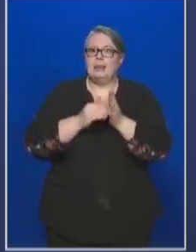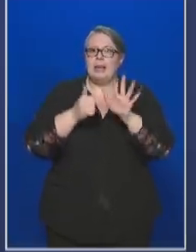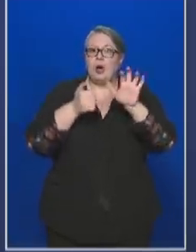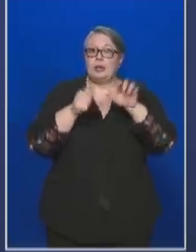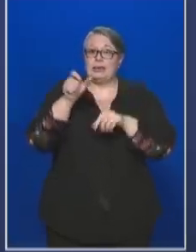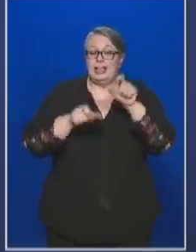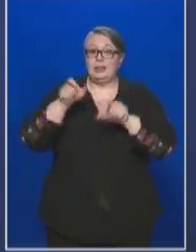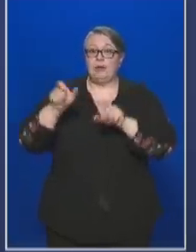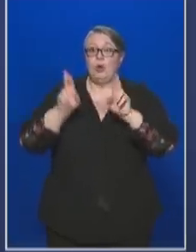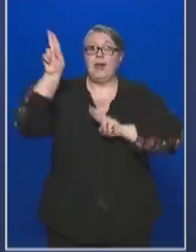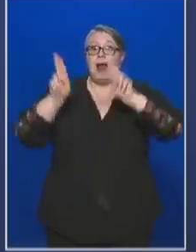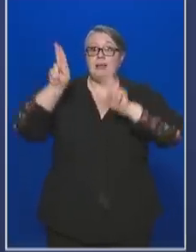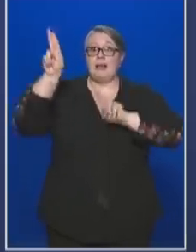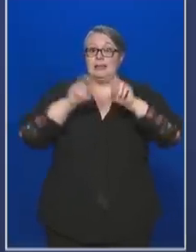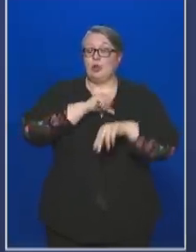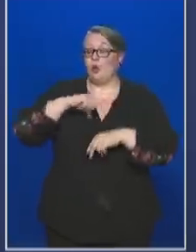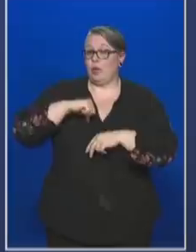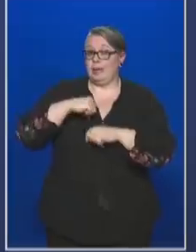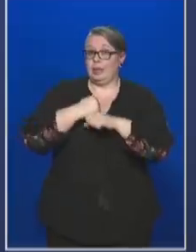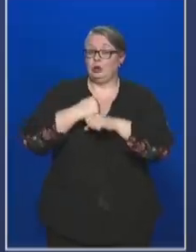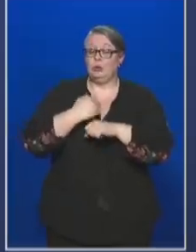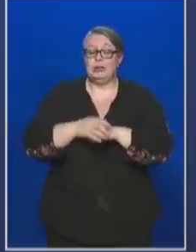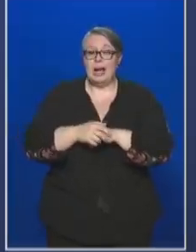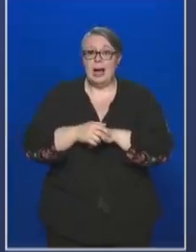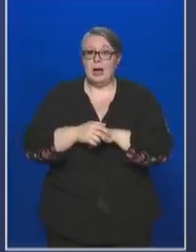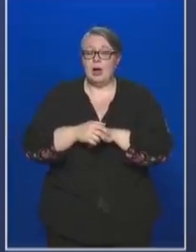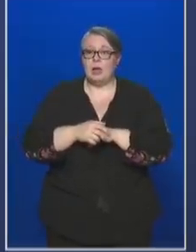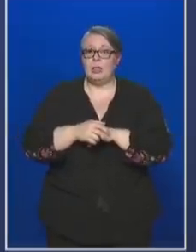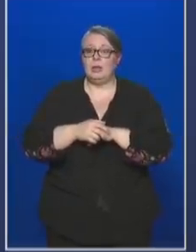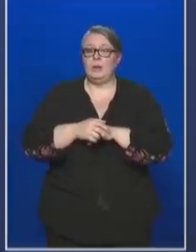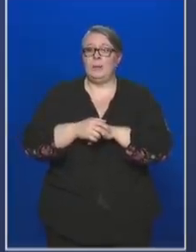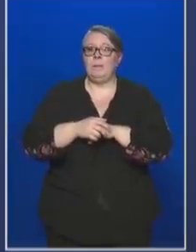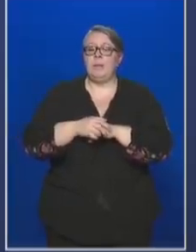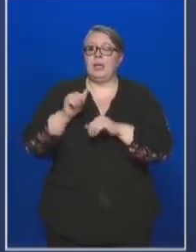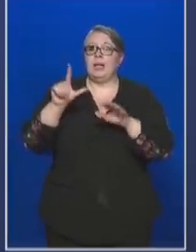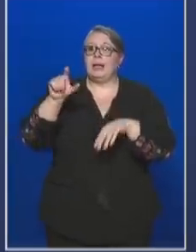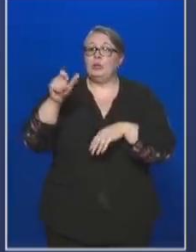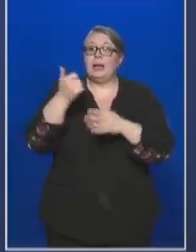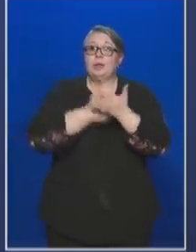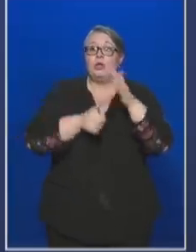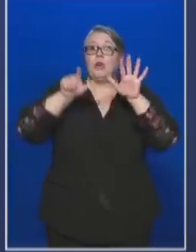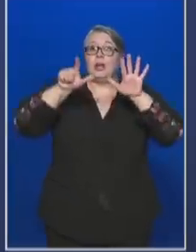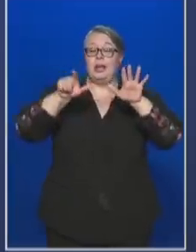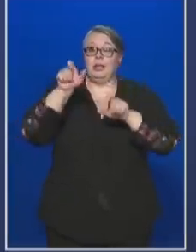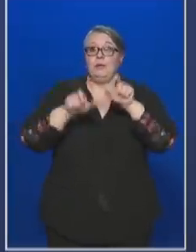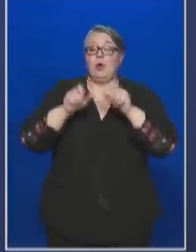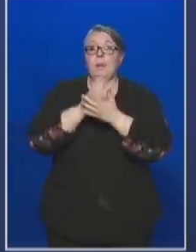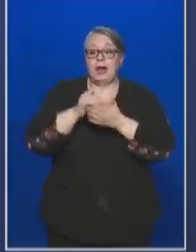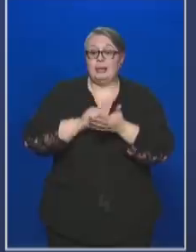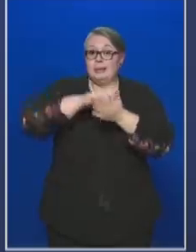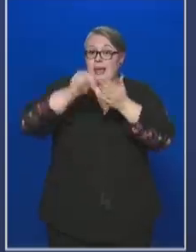fő jelentkezett önkéntes munkára, és 267-tel már